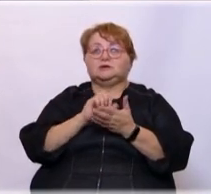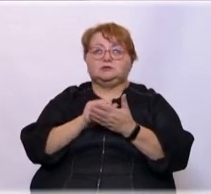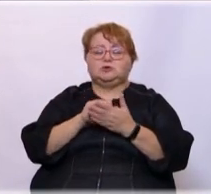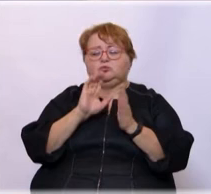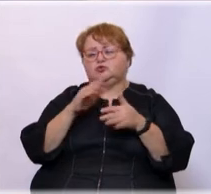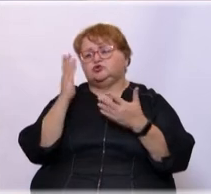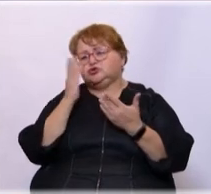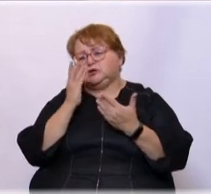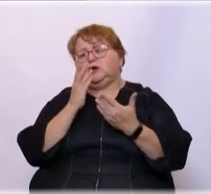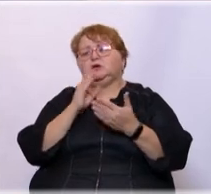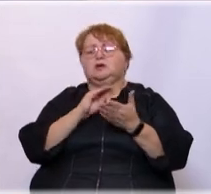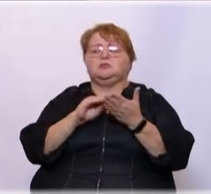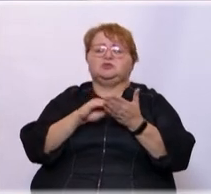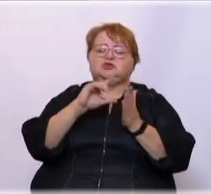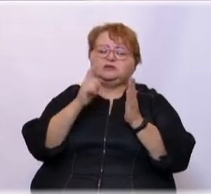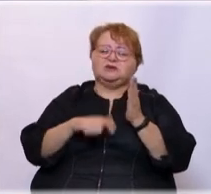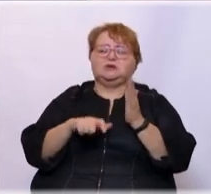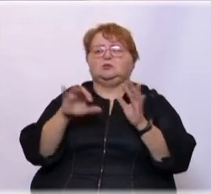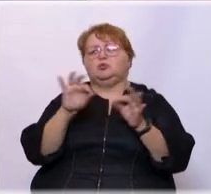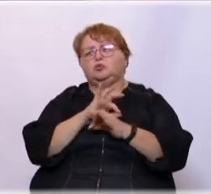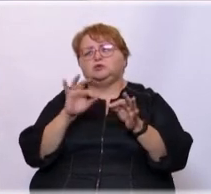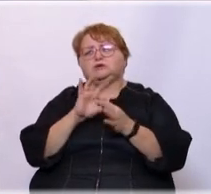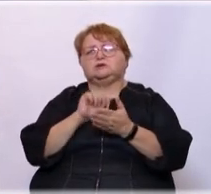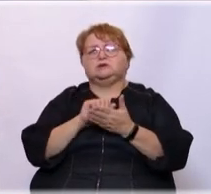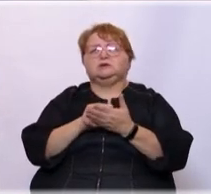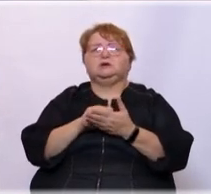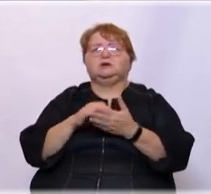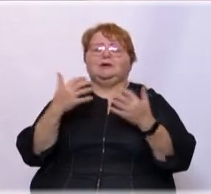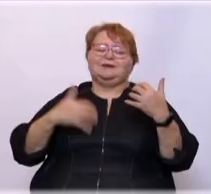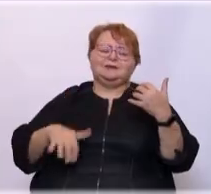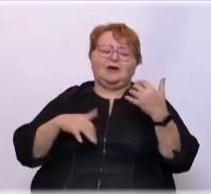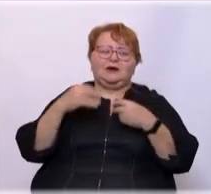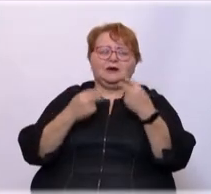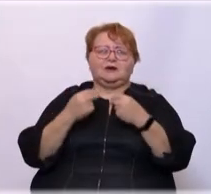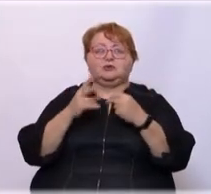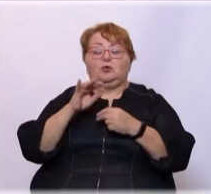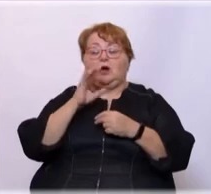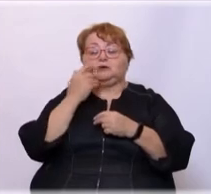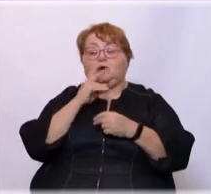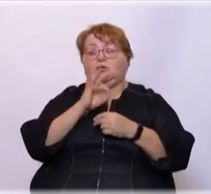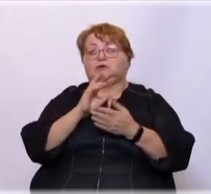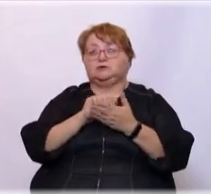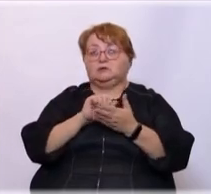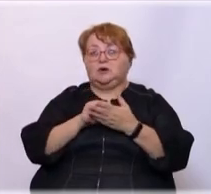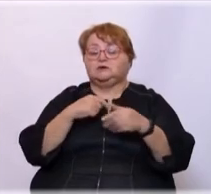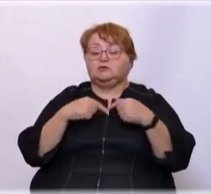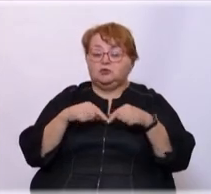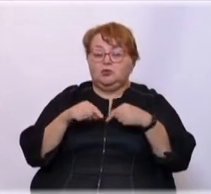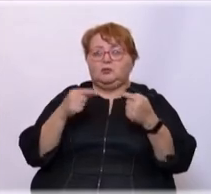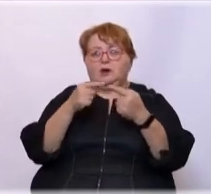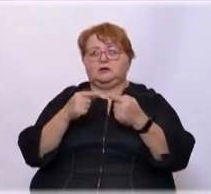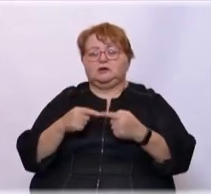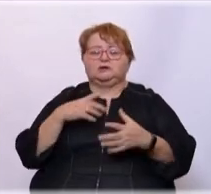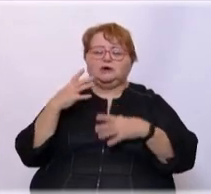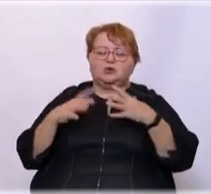он читает, пусть он пишет стихи, музыкой занимается, на гитаре играет, да? Но когда он занимается футболом, конкретно, да,